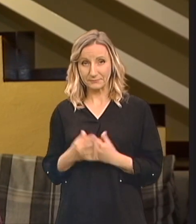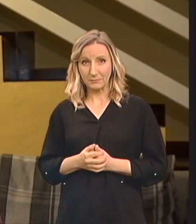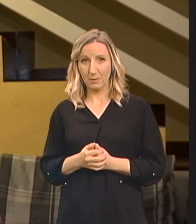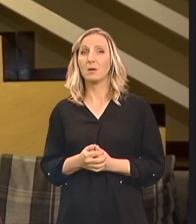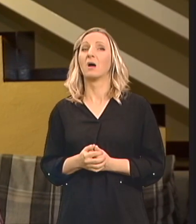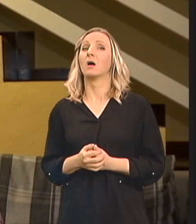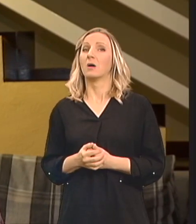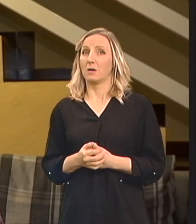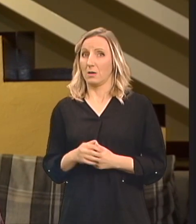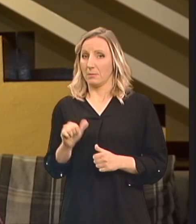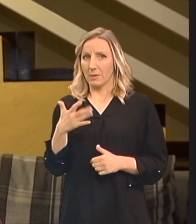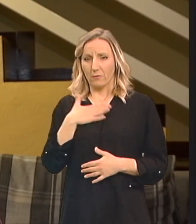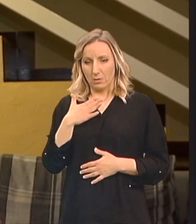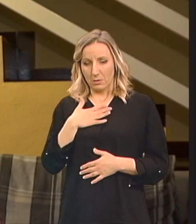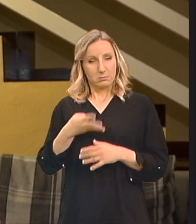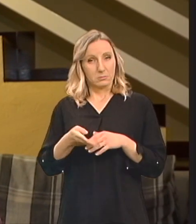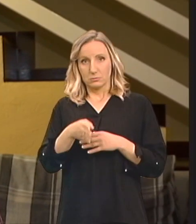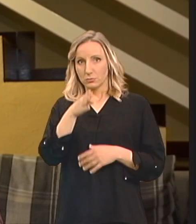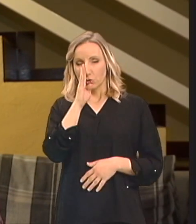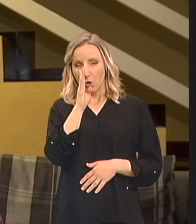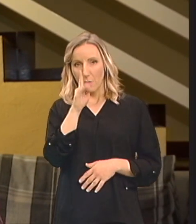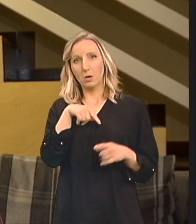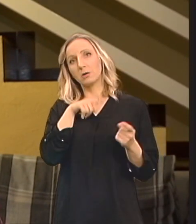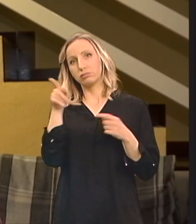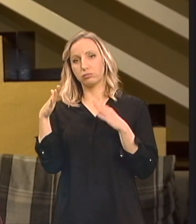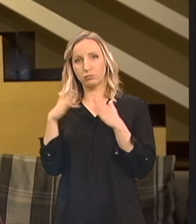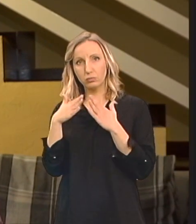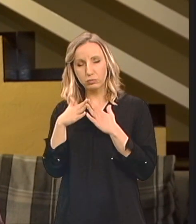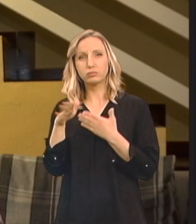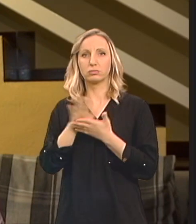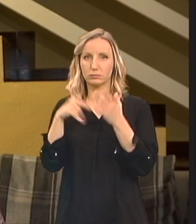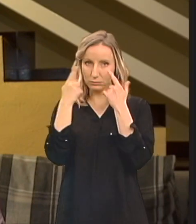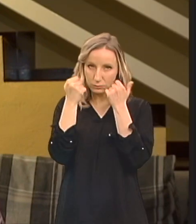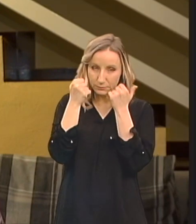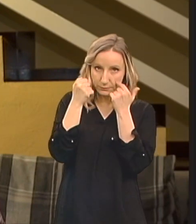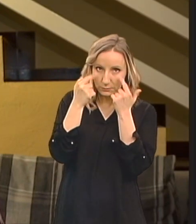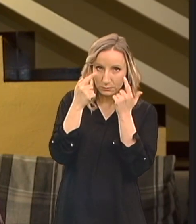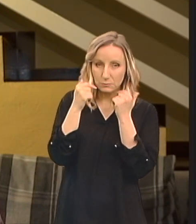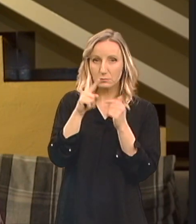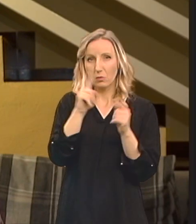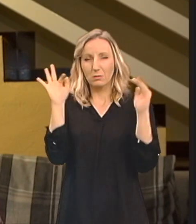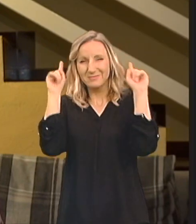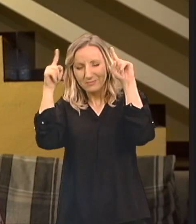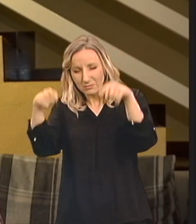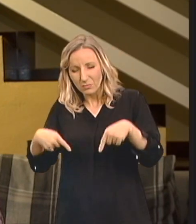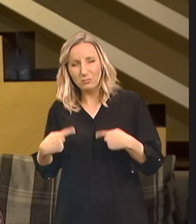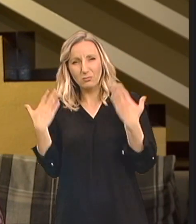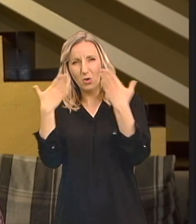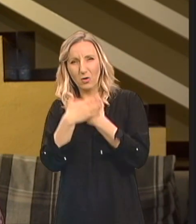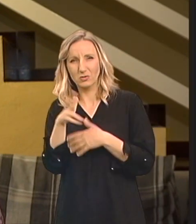nekakva dijagnoza je bio šok Onda sam došla kući Onda su to bile suze do nekih pola 3.3